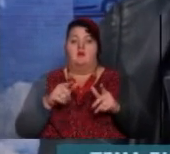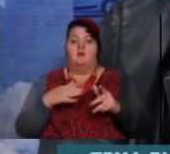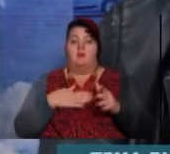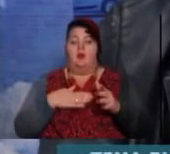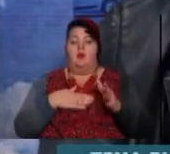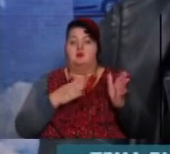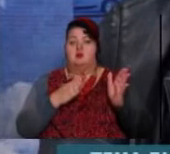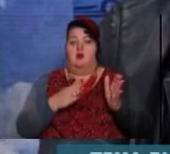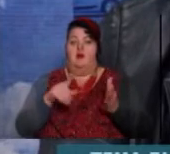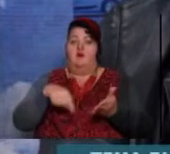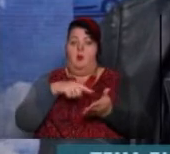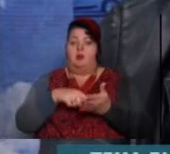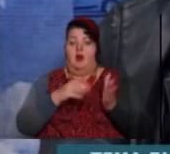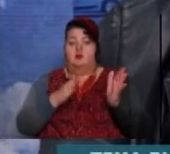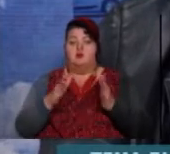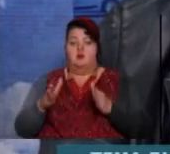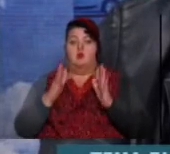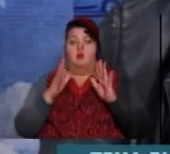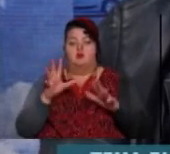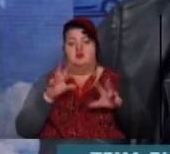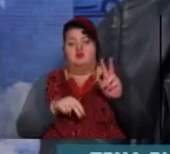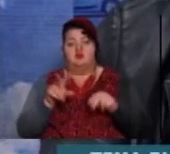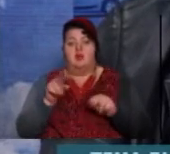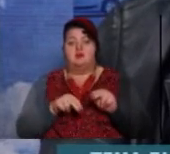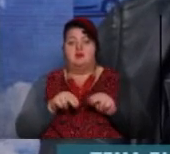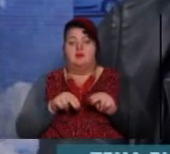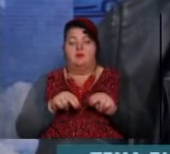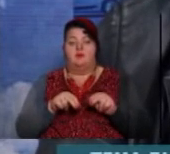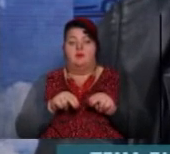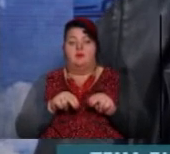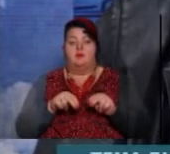то тут, звісно, вже буде вважатися,